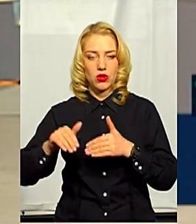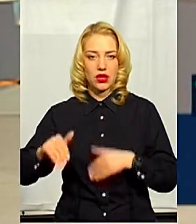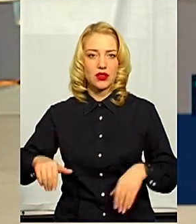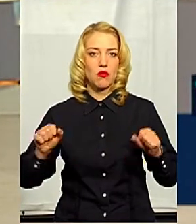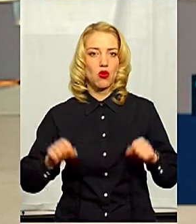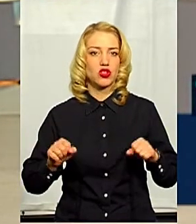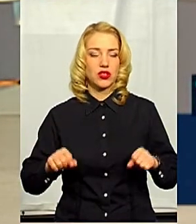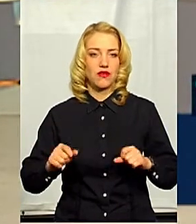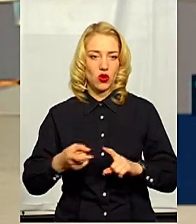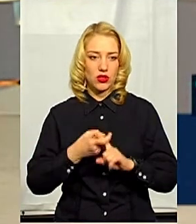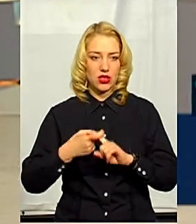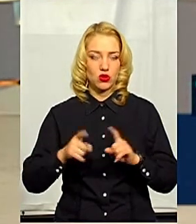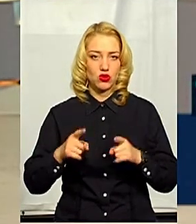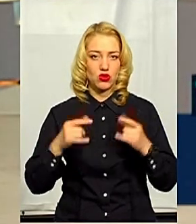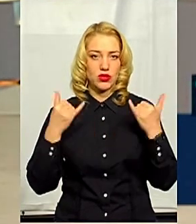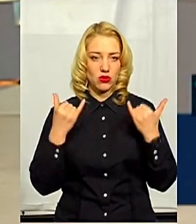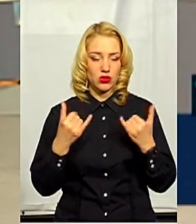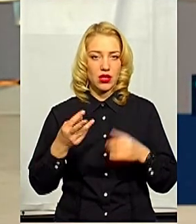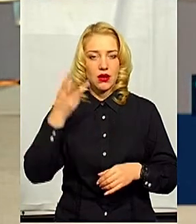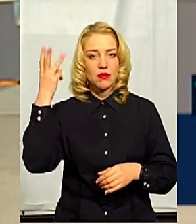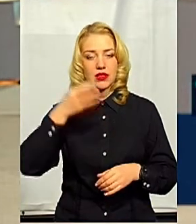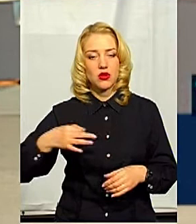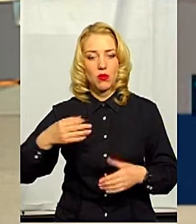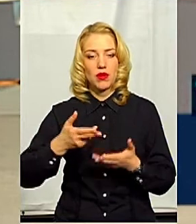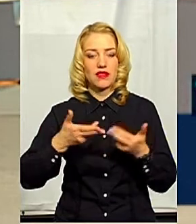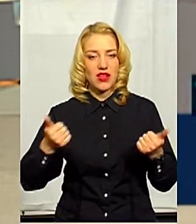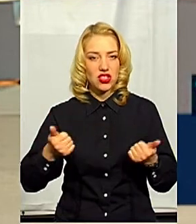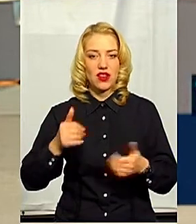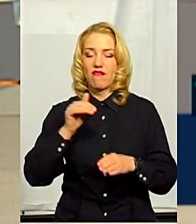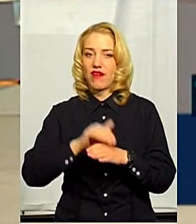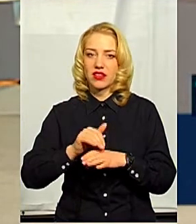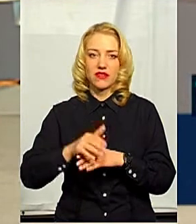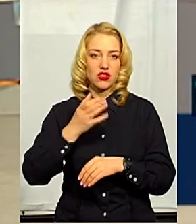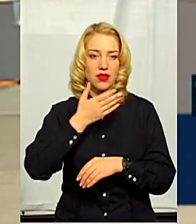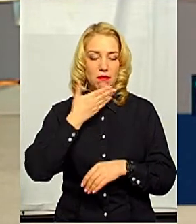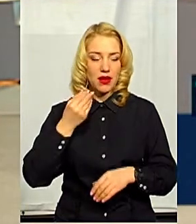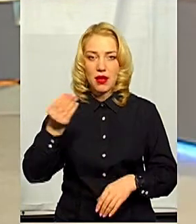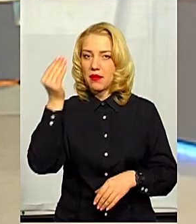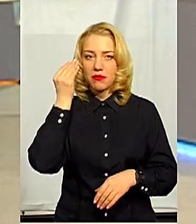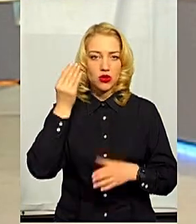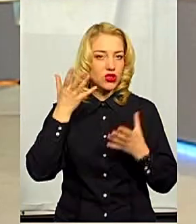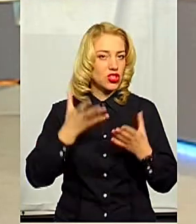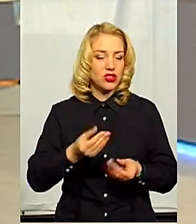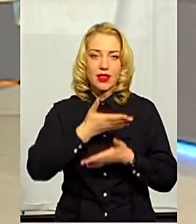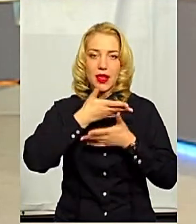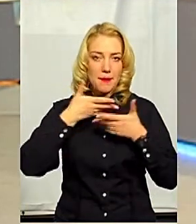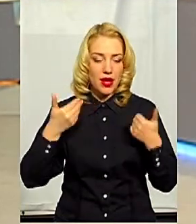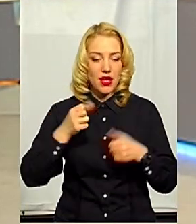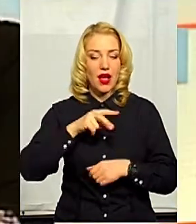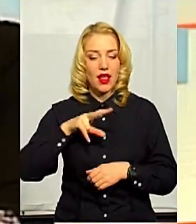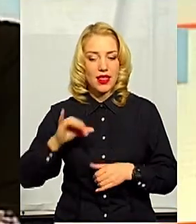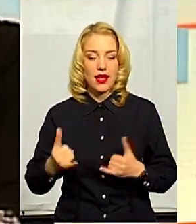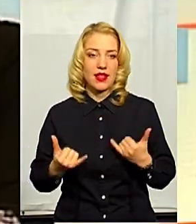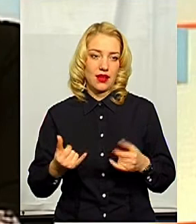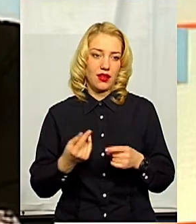зараження. Тому що на сьогодні в Хмельницькій області підвержених фактів немає, фактів підозр також немає. Але